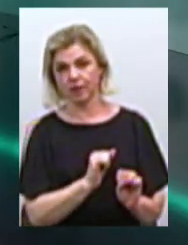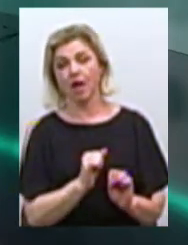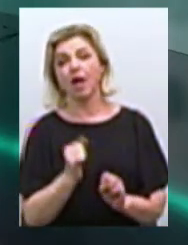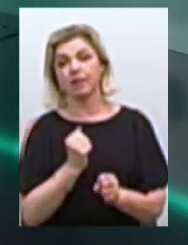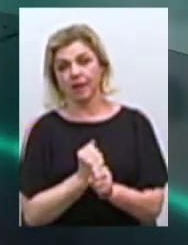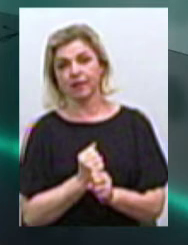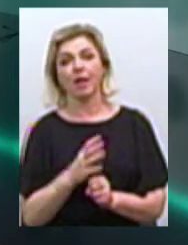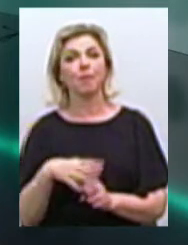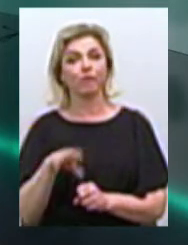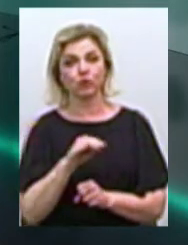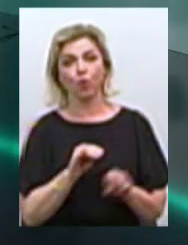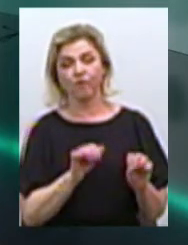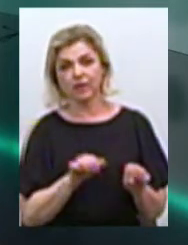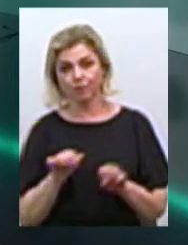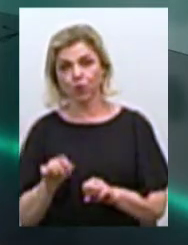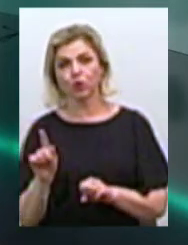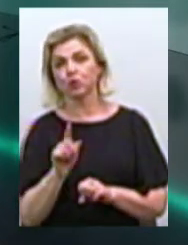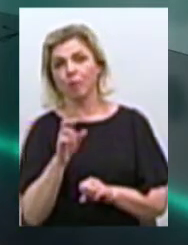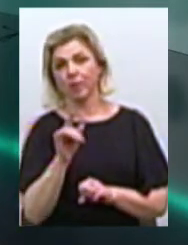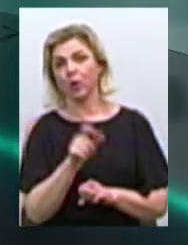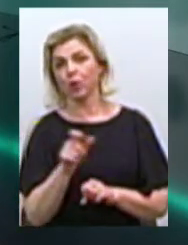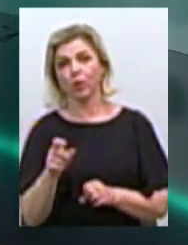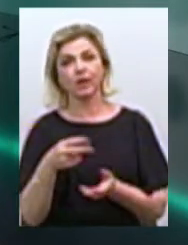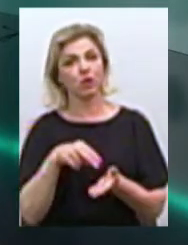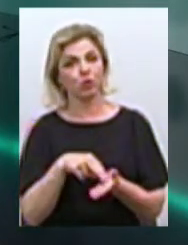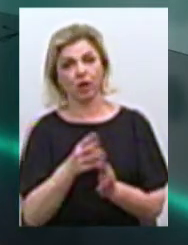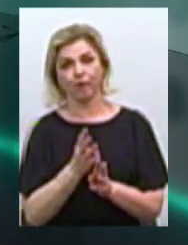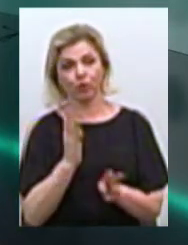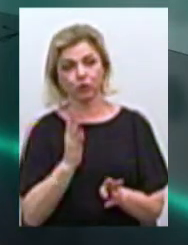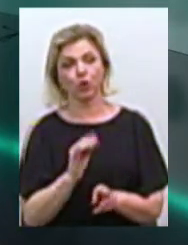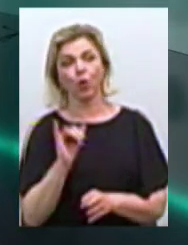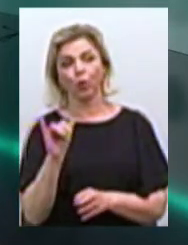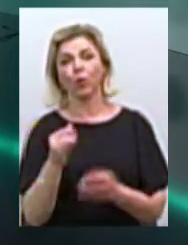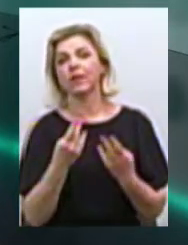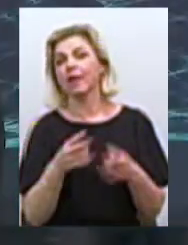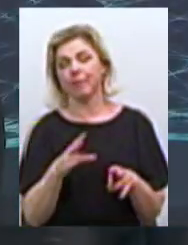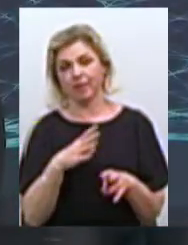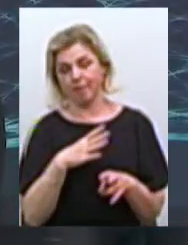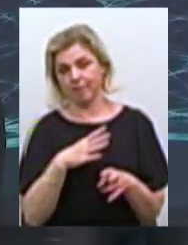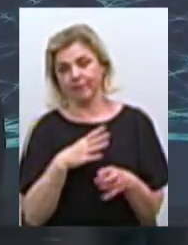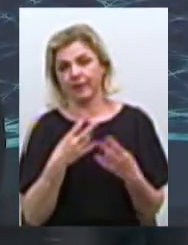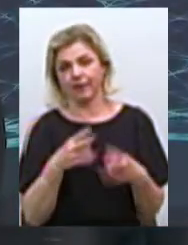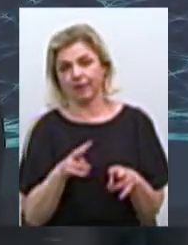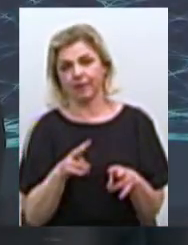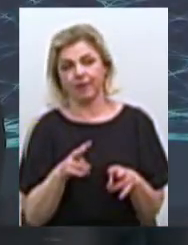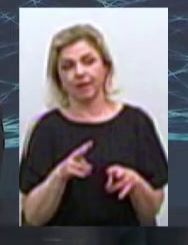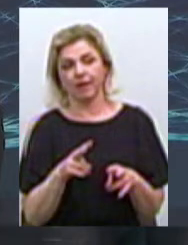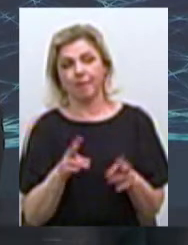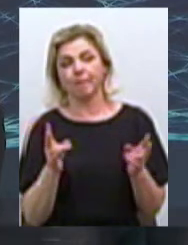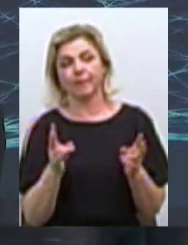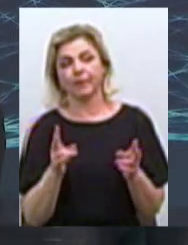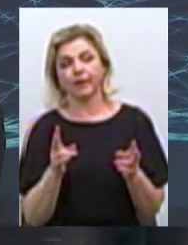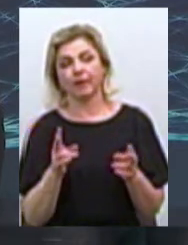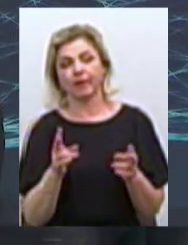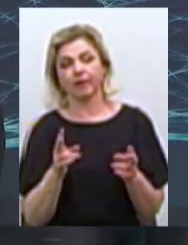все можливе, щоб люди не стояли в очередях і у них не було потребності в такий, ну, пусть ви